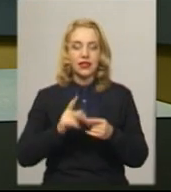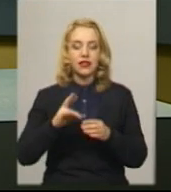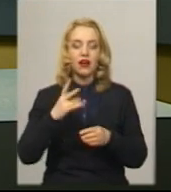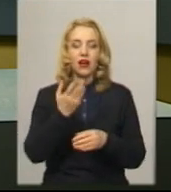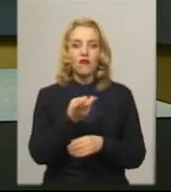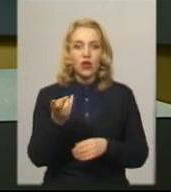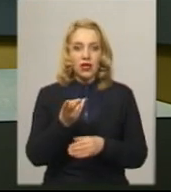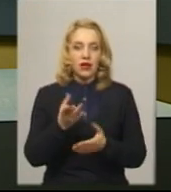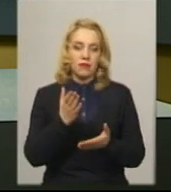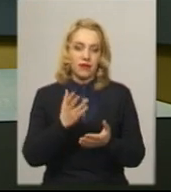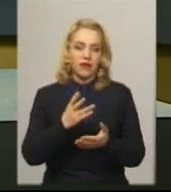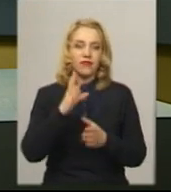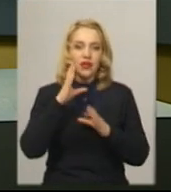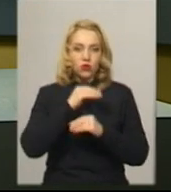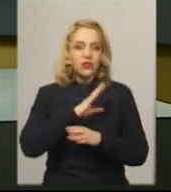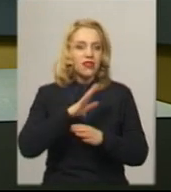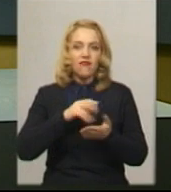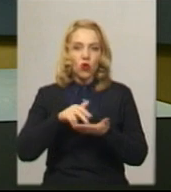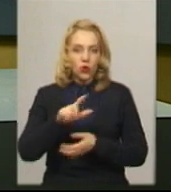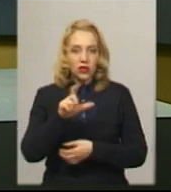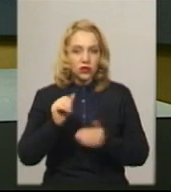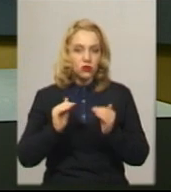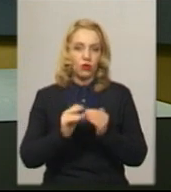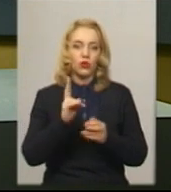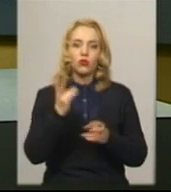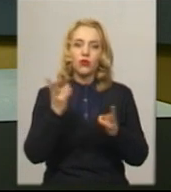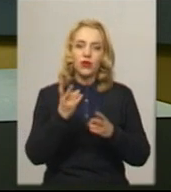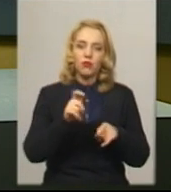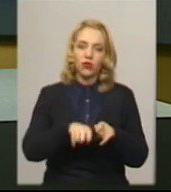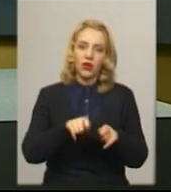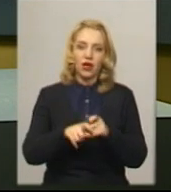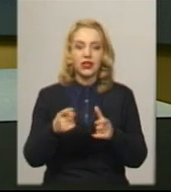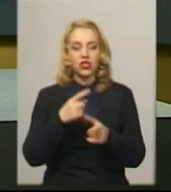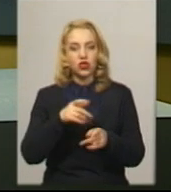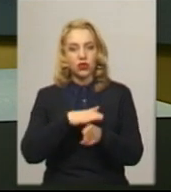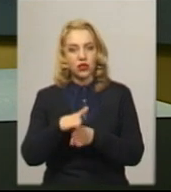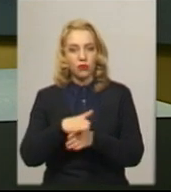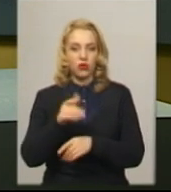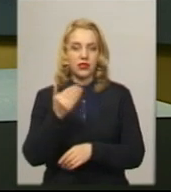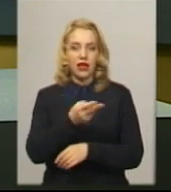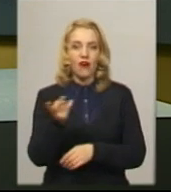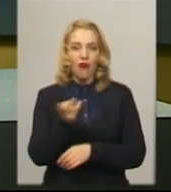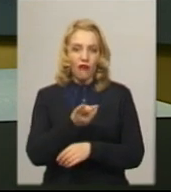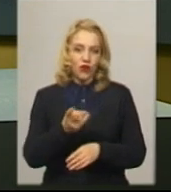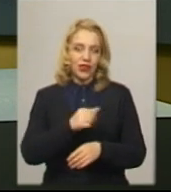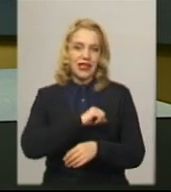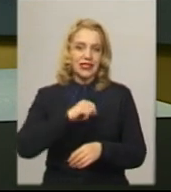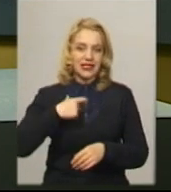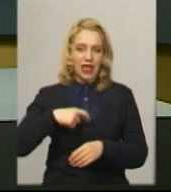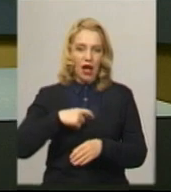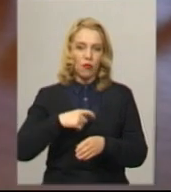сьогодні вдається не виходити з дому, і хто має перевіряти, чи дотримуються вони самоізоляції. Далі у сюжеті Нелі Шпулак.